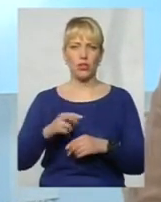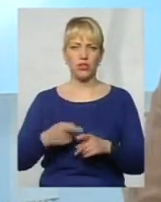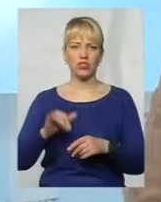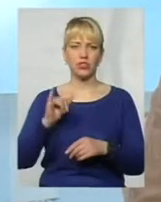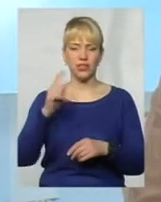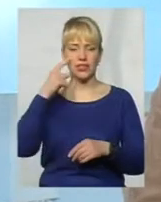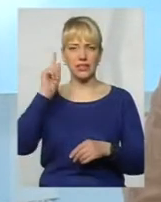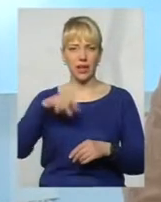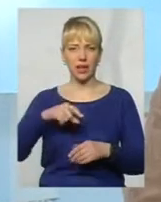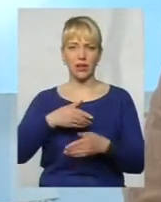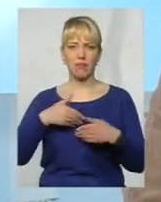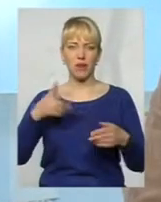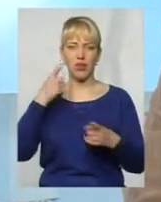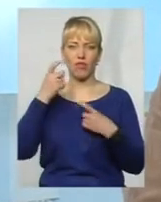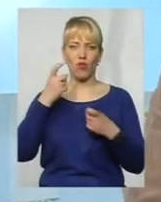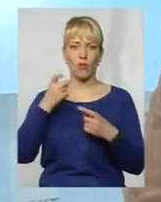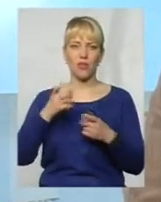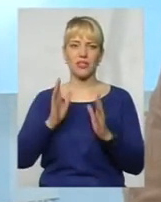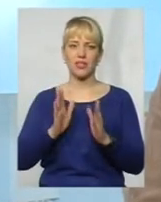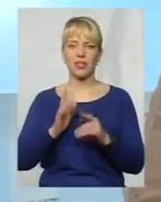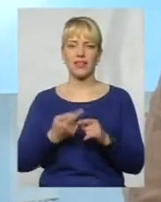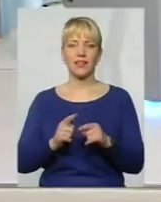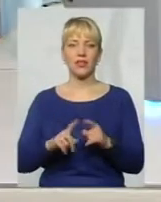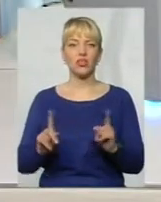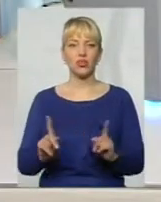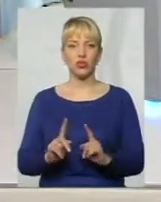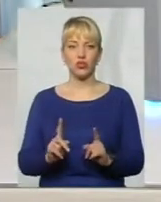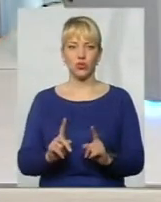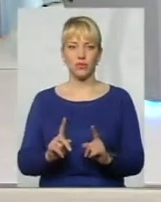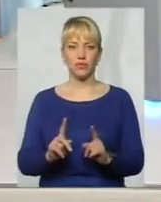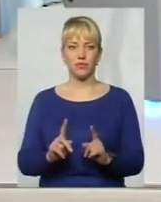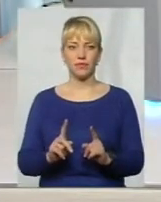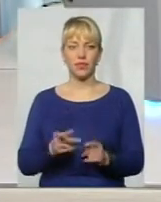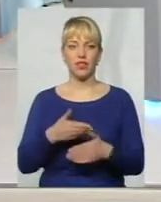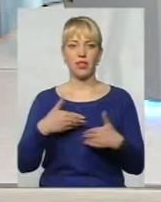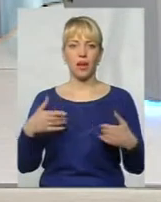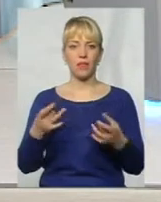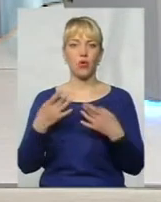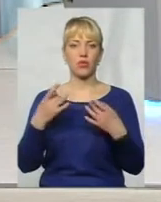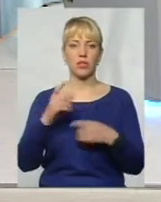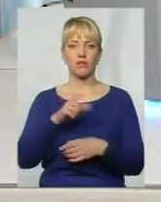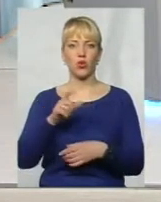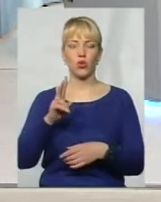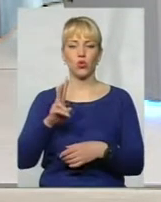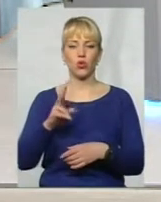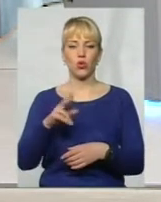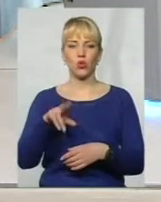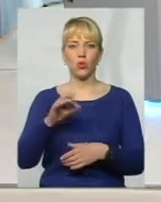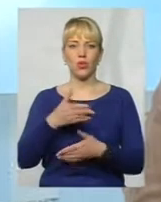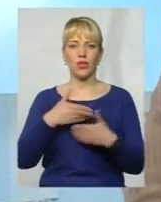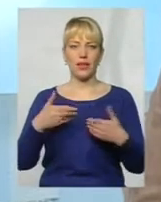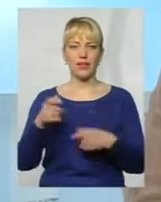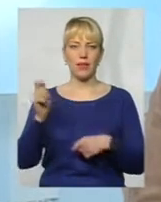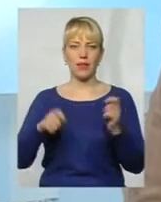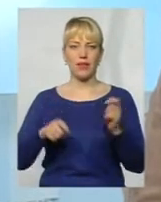Знали ми інформацію тільки те, що нам розказували люди, які до нас приїжджали